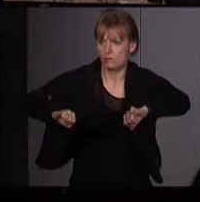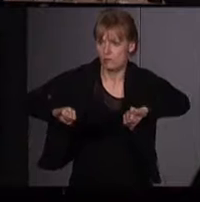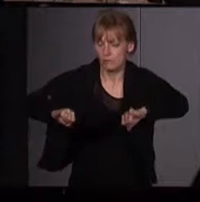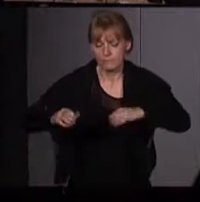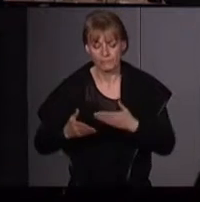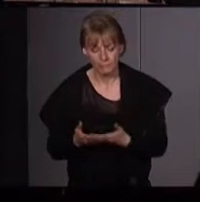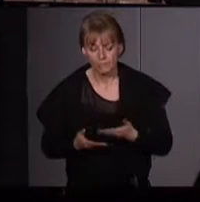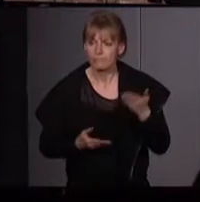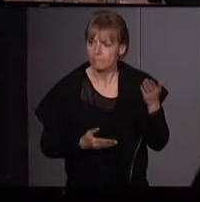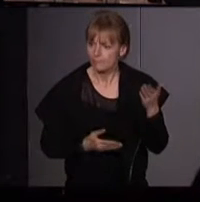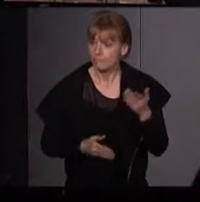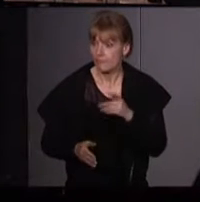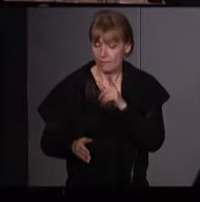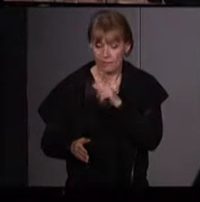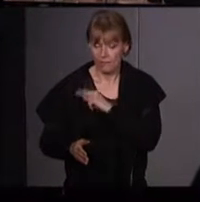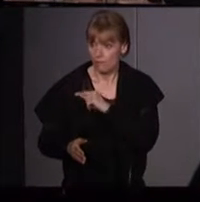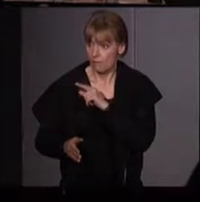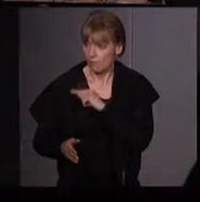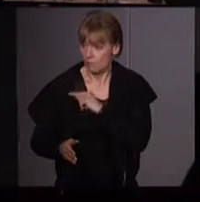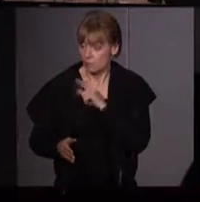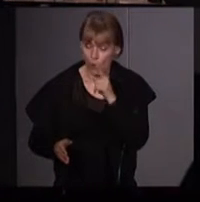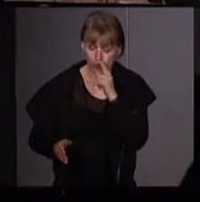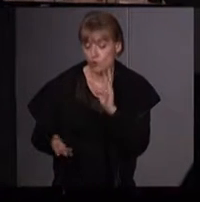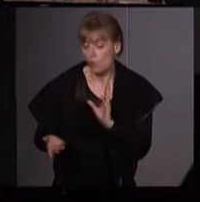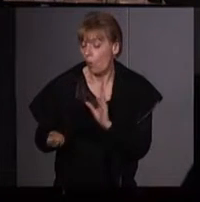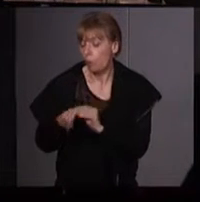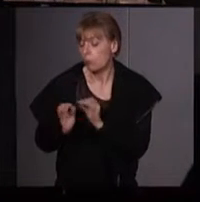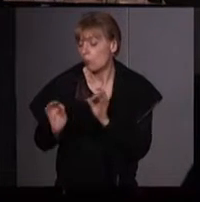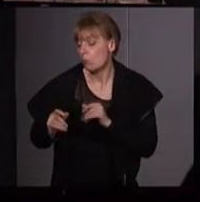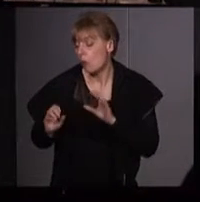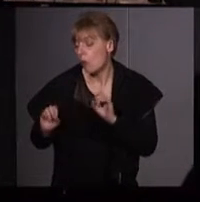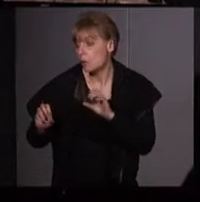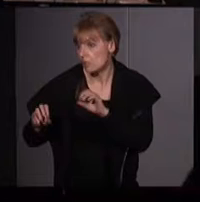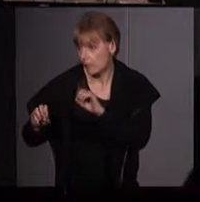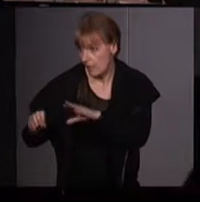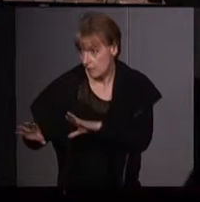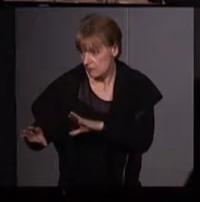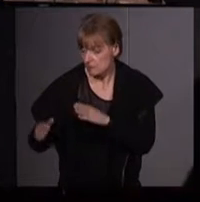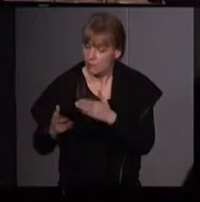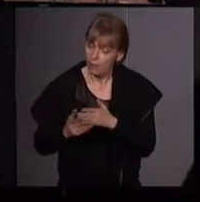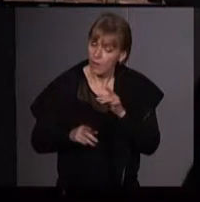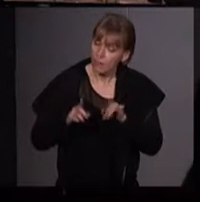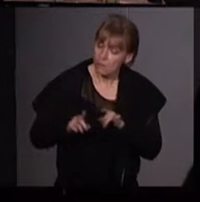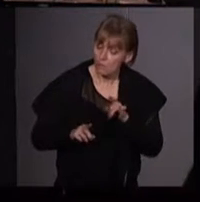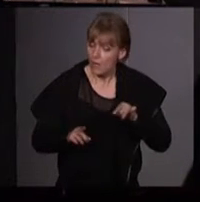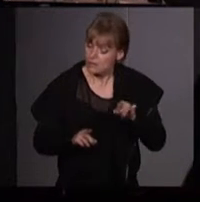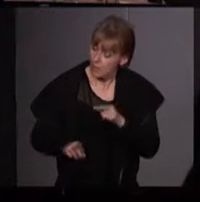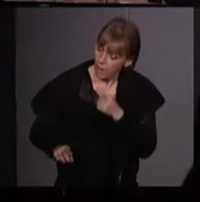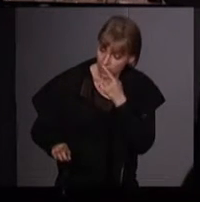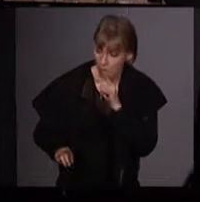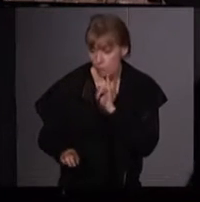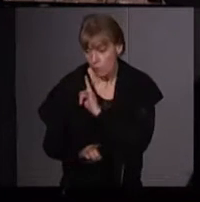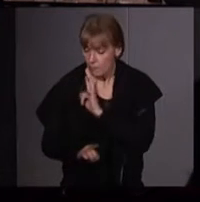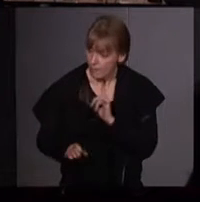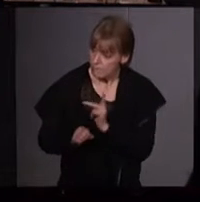autorités minimisant complètement l'affaire n'ont pas réagi. Petit à petit, ces femmes se disent que ce n'est peut-être pas une si mauvaise